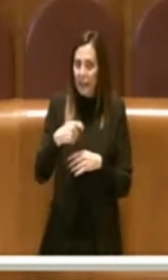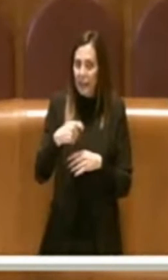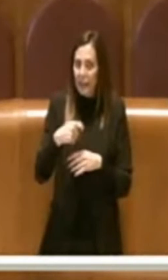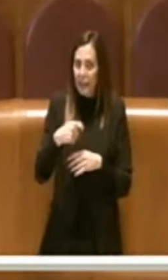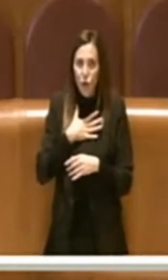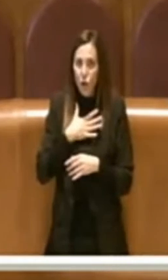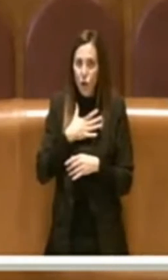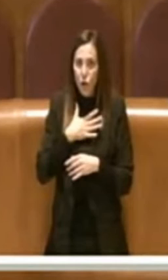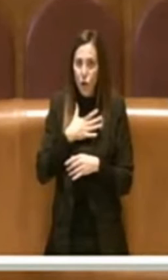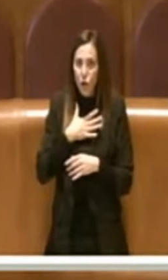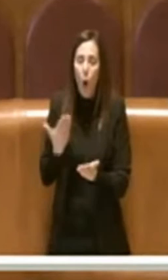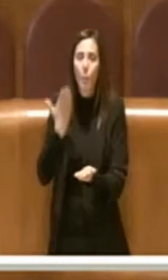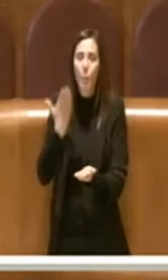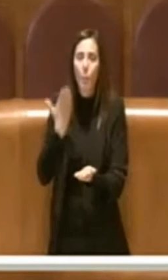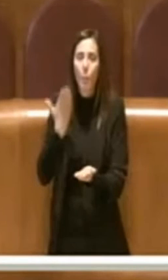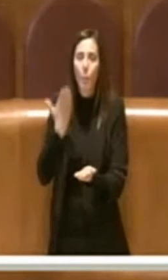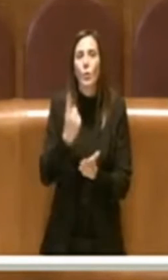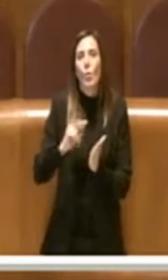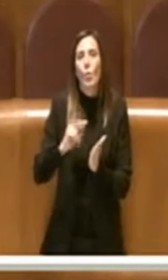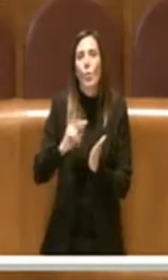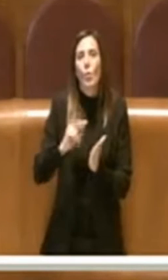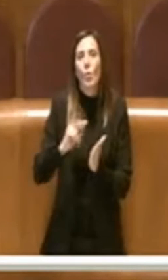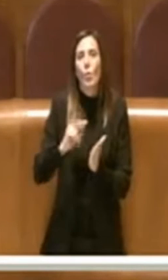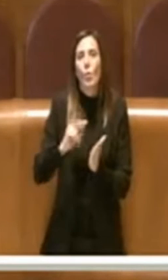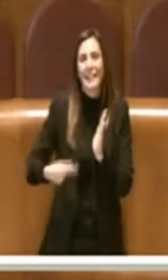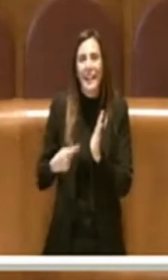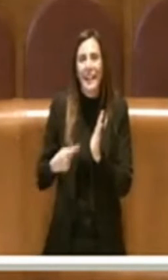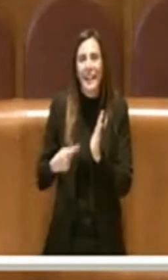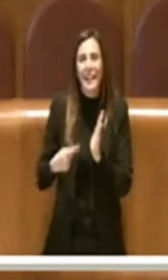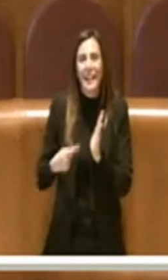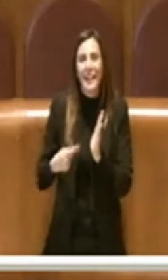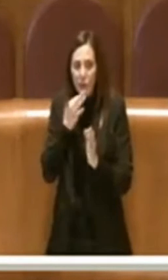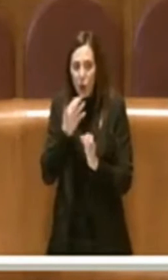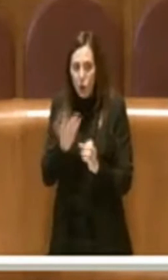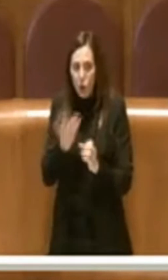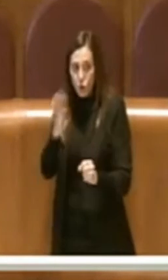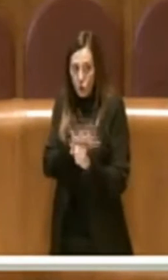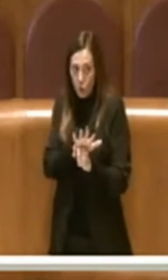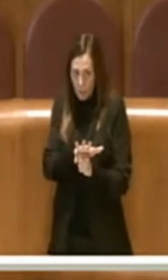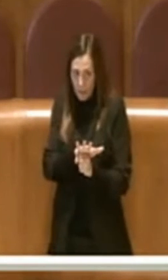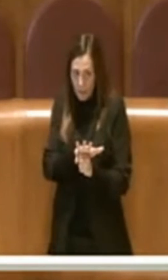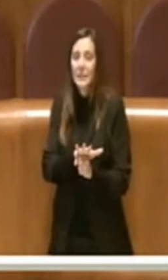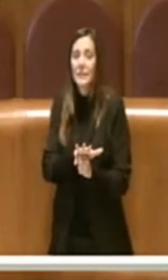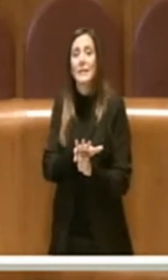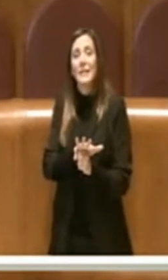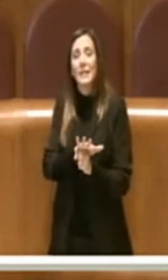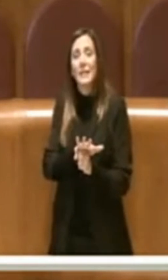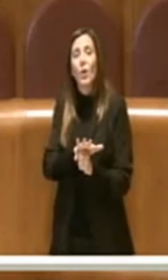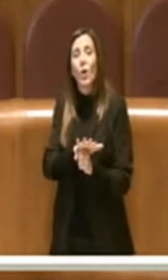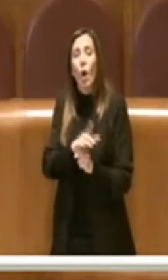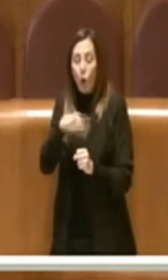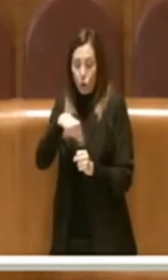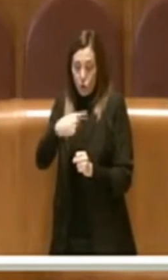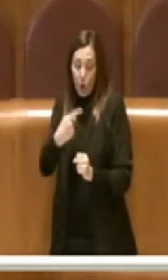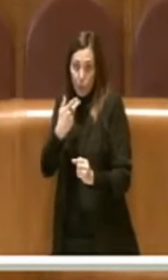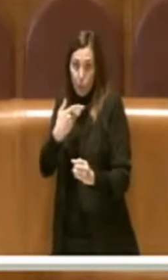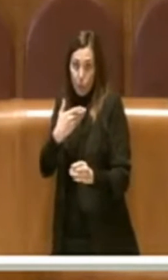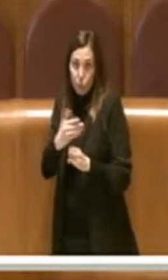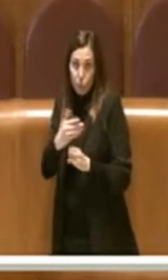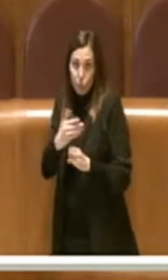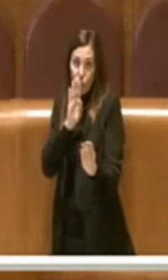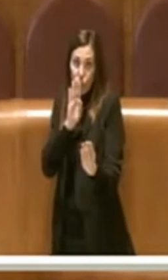ho anche presentato un emendamento soppressivo di un comma poi magari dopo lo affronteremo.